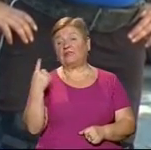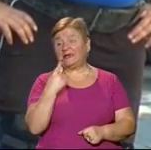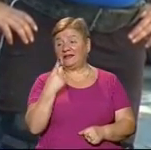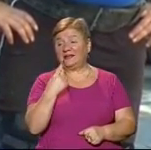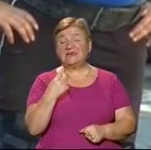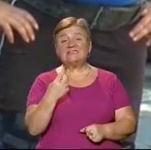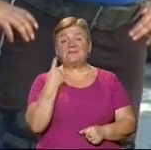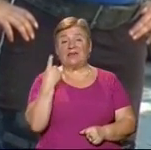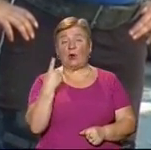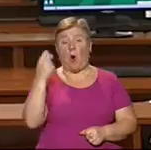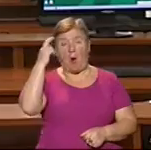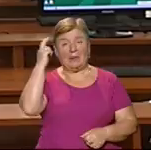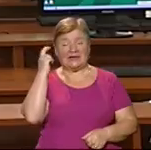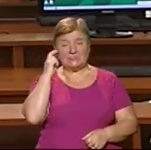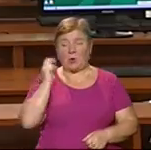Цифра з Великого Березного